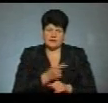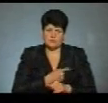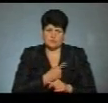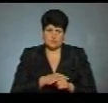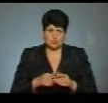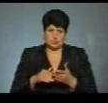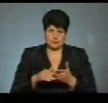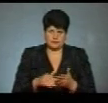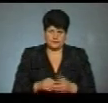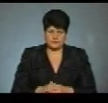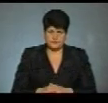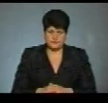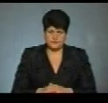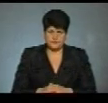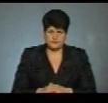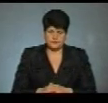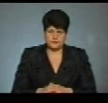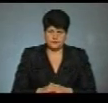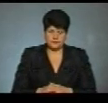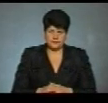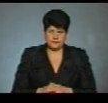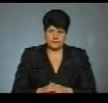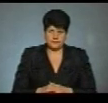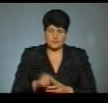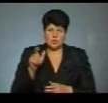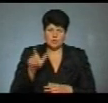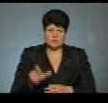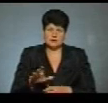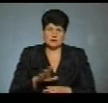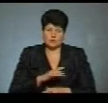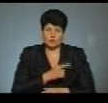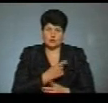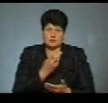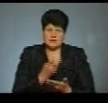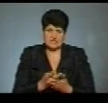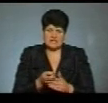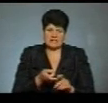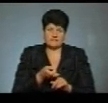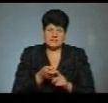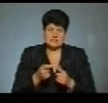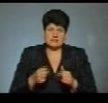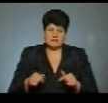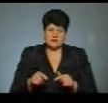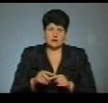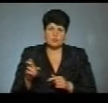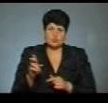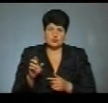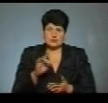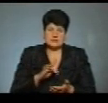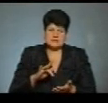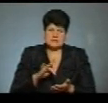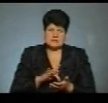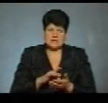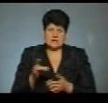Головецький. Вчора була госпіталізована в інфекційне відділення Бочасської центральної